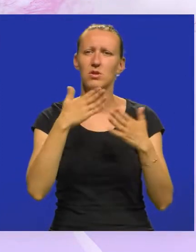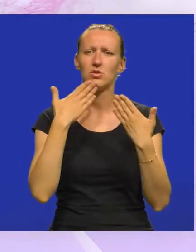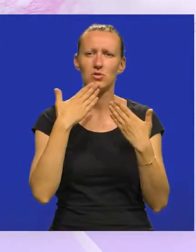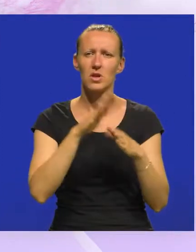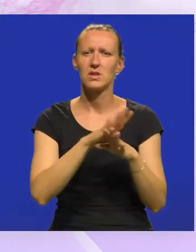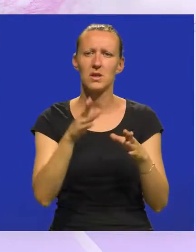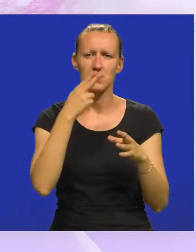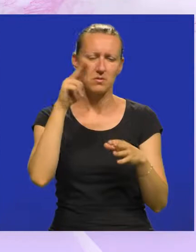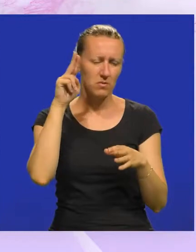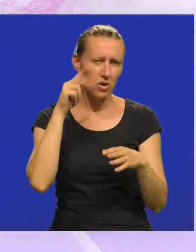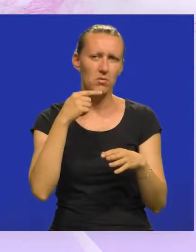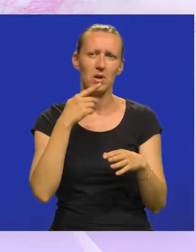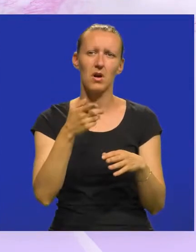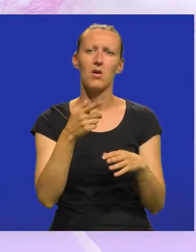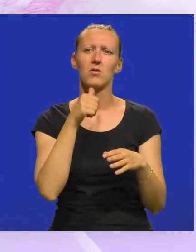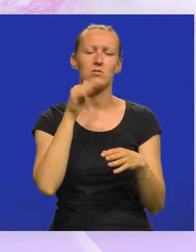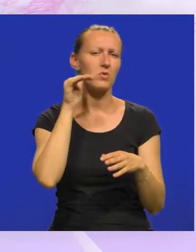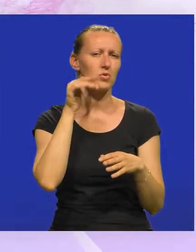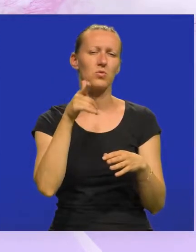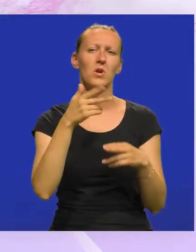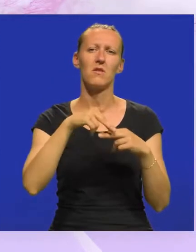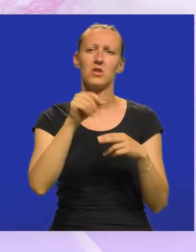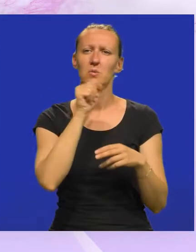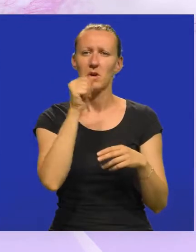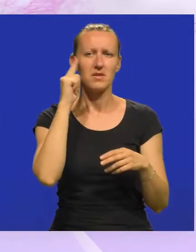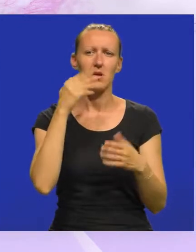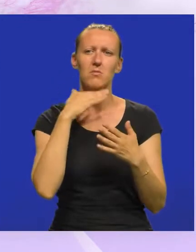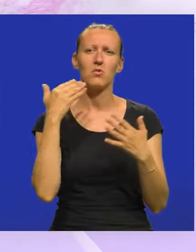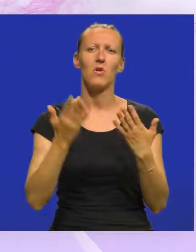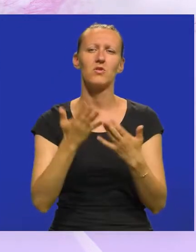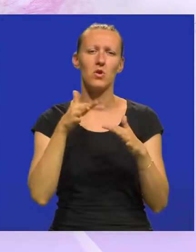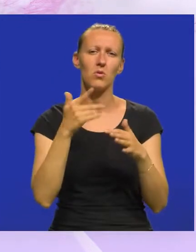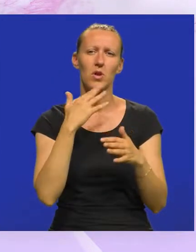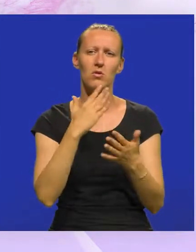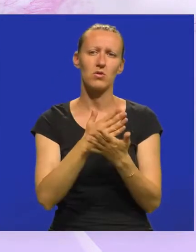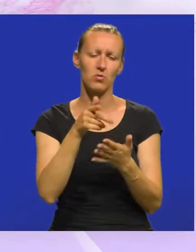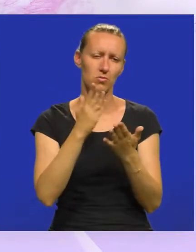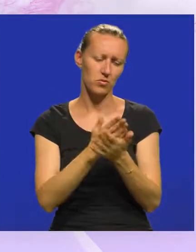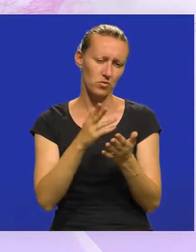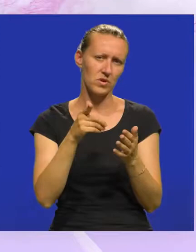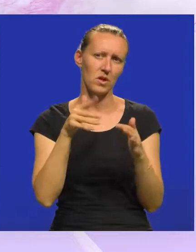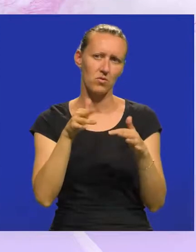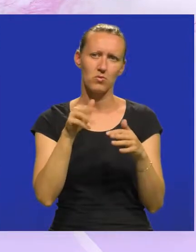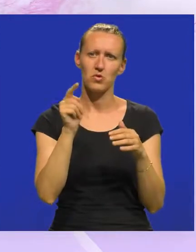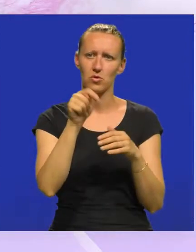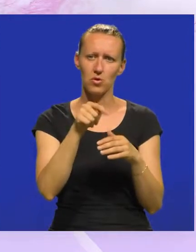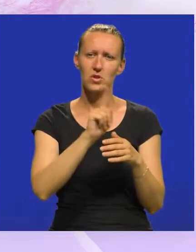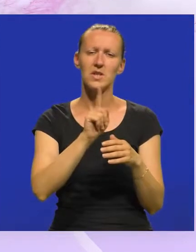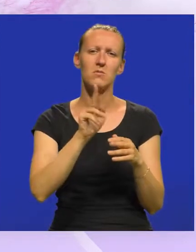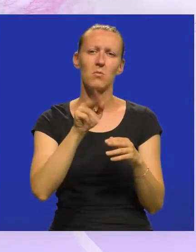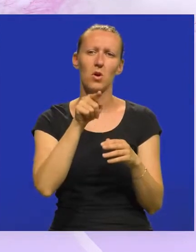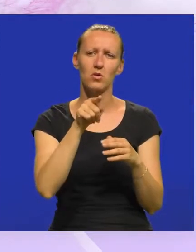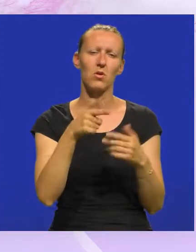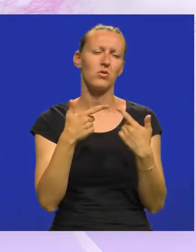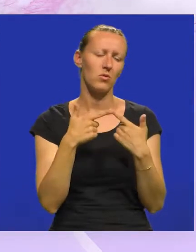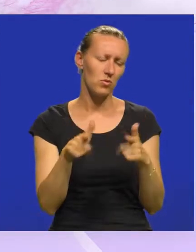štetila samom spomeniku i kao što smo ju čuli, uglavnom na koncertima se znalo skupi puno više ljudi nego što tu zapravo bilo predviđeno. Jednostavno nismo